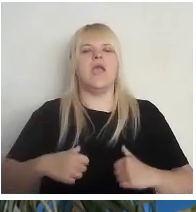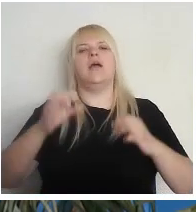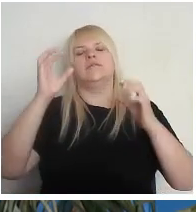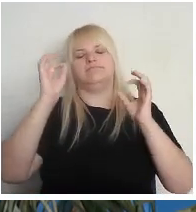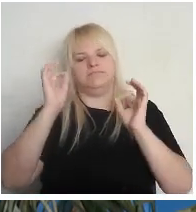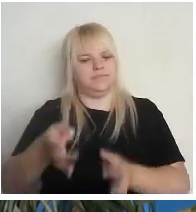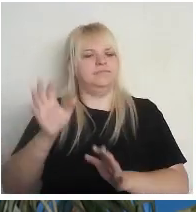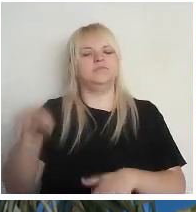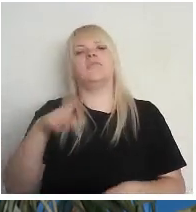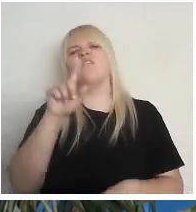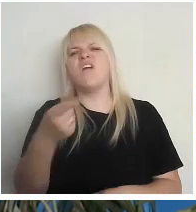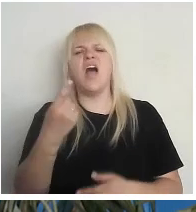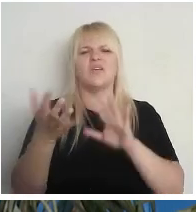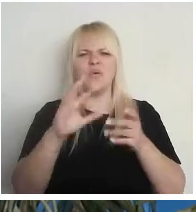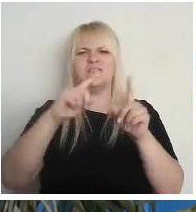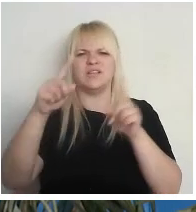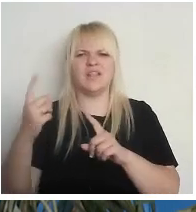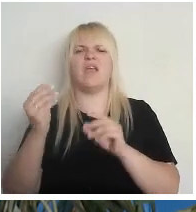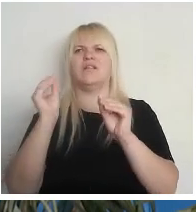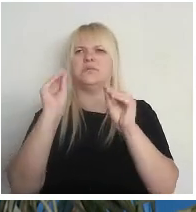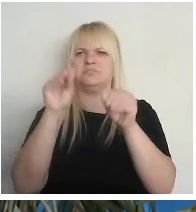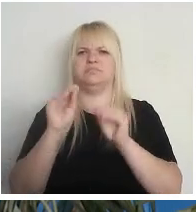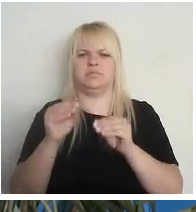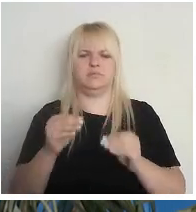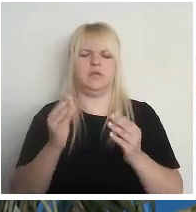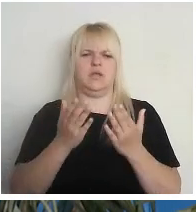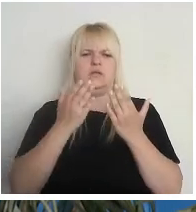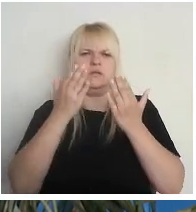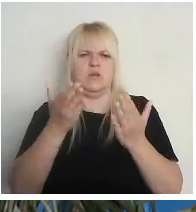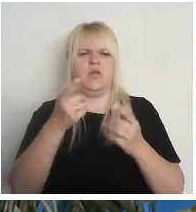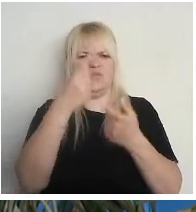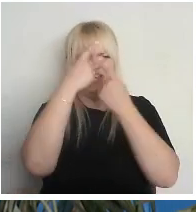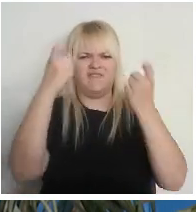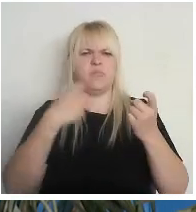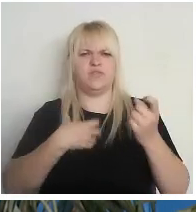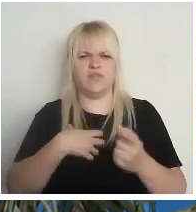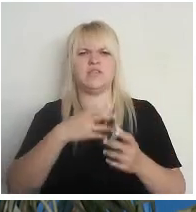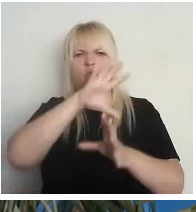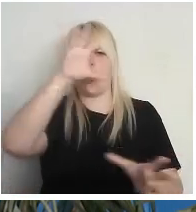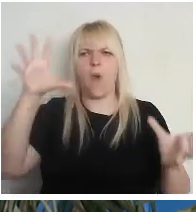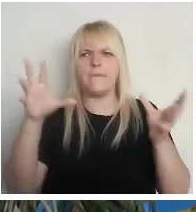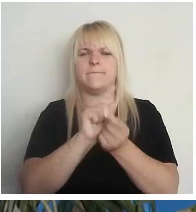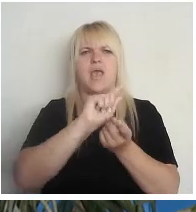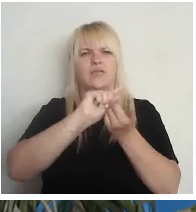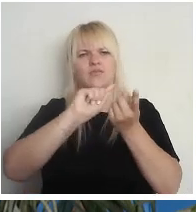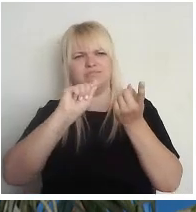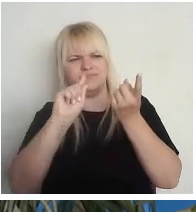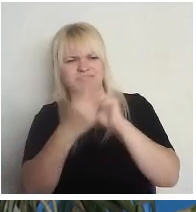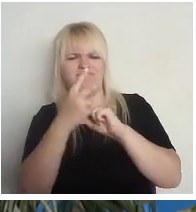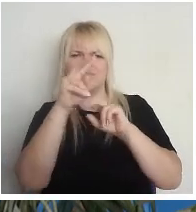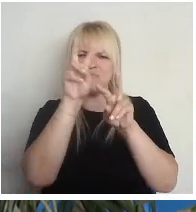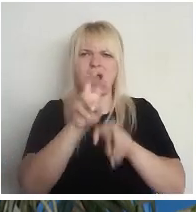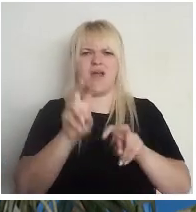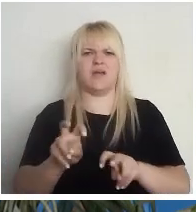kādas tādas lietas, kur man liekas, ka būtu jāpārskata, nu, tā, tas kopējais informatīvais rāmis, kā mēs vispār